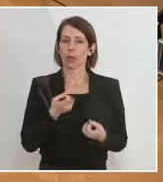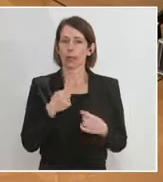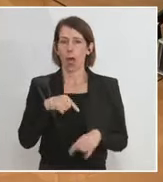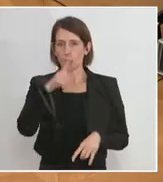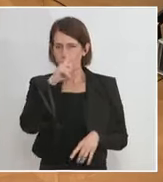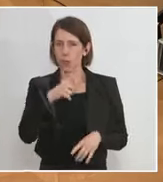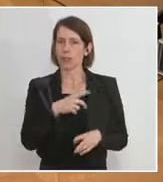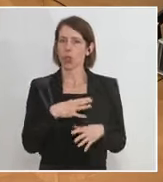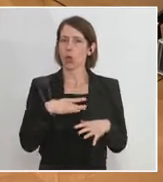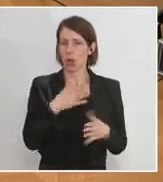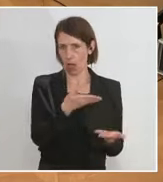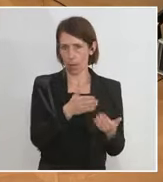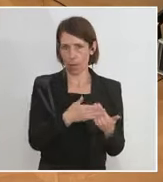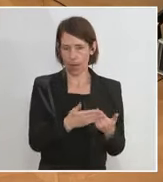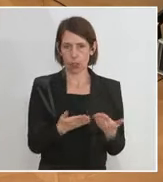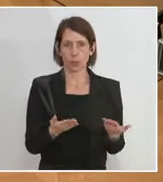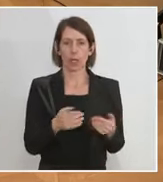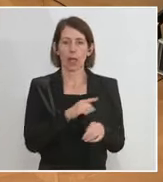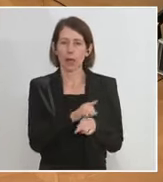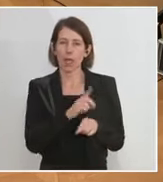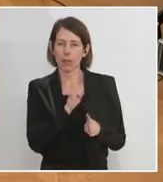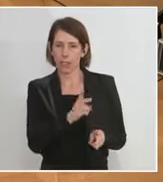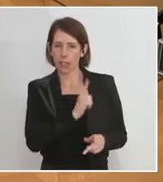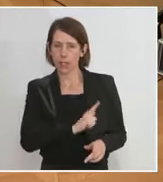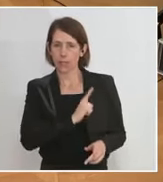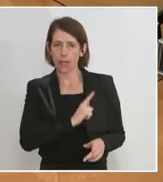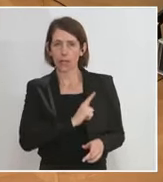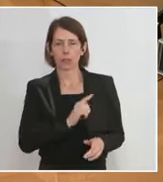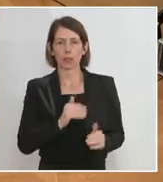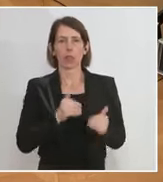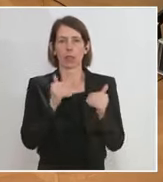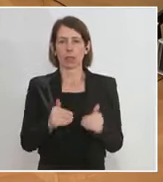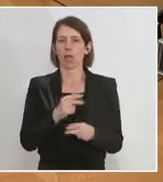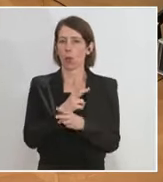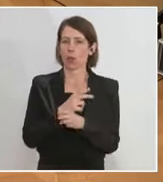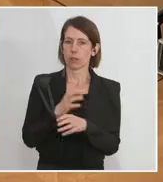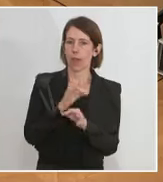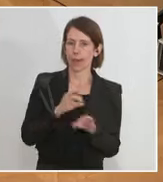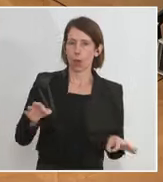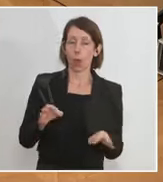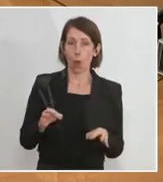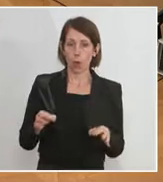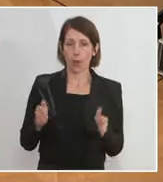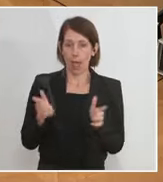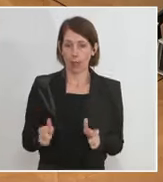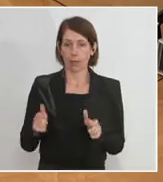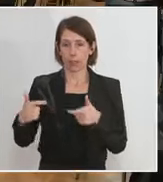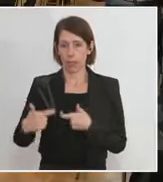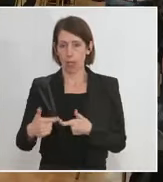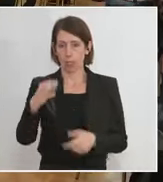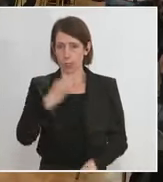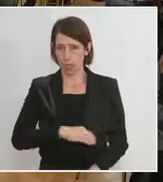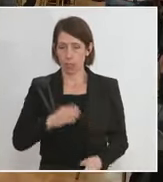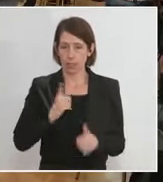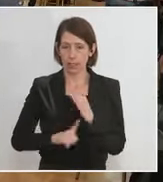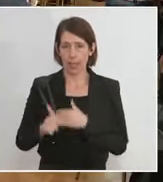Urlauber. Wann können die deutschen Urlauber damit rechnen, nach Österreich ohne Quarantänepflicht einreisen zu können? Sobald